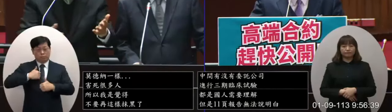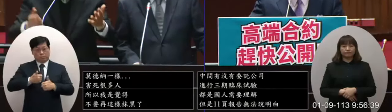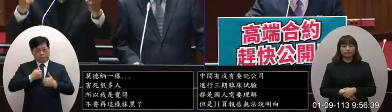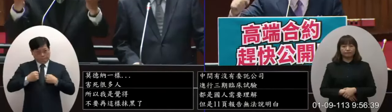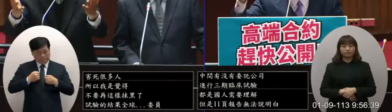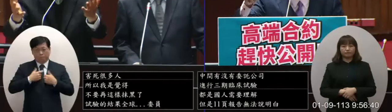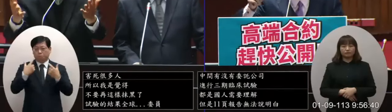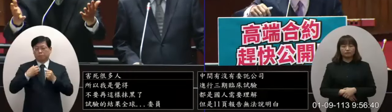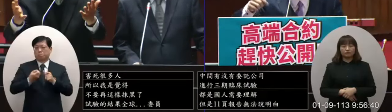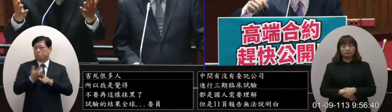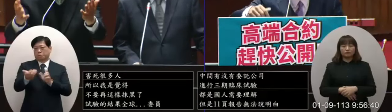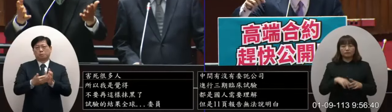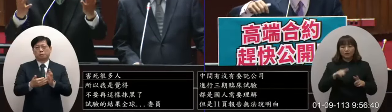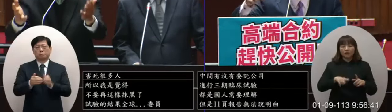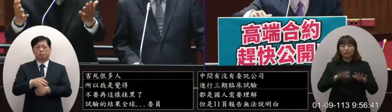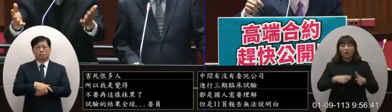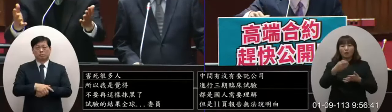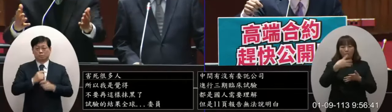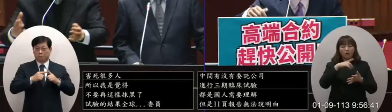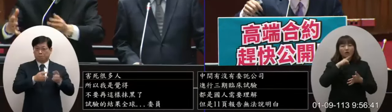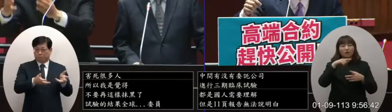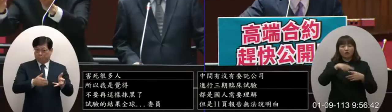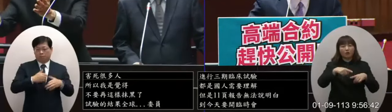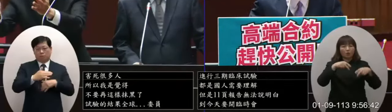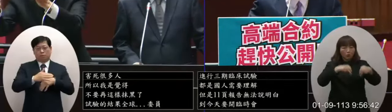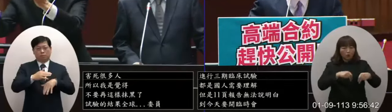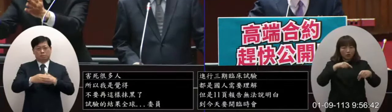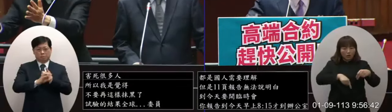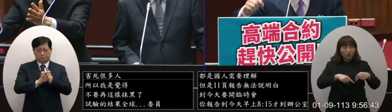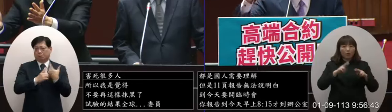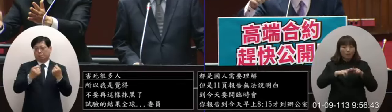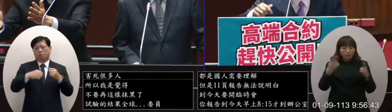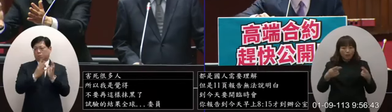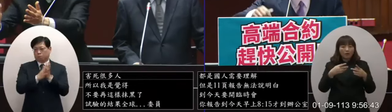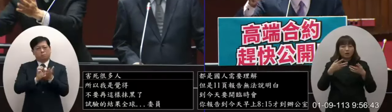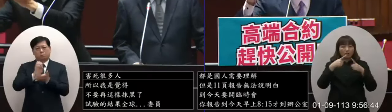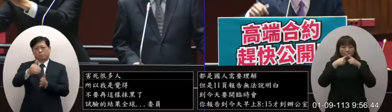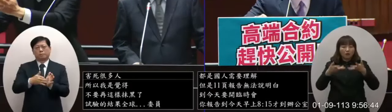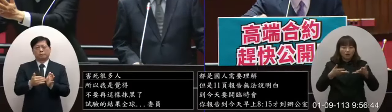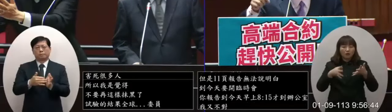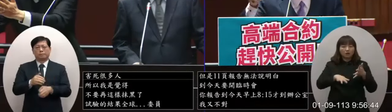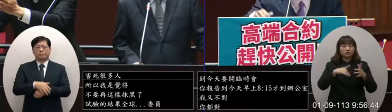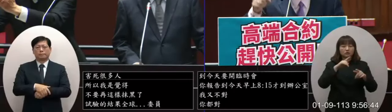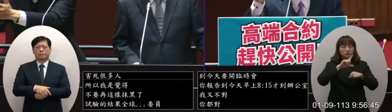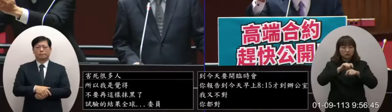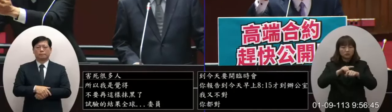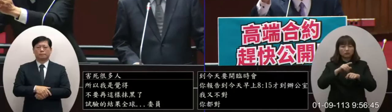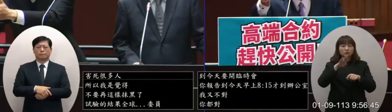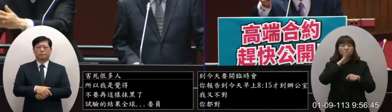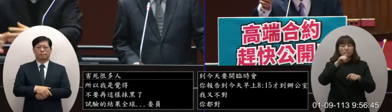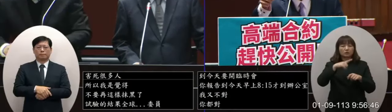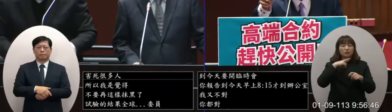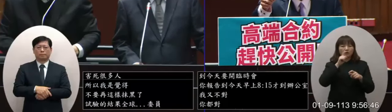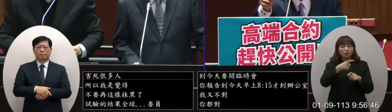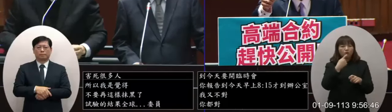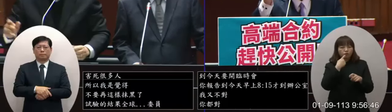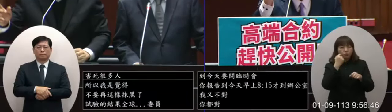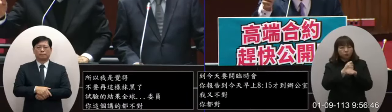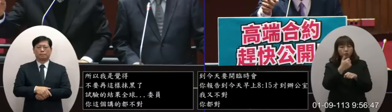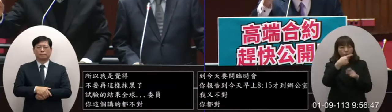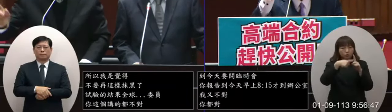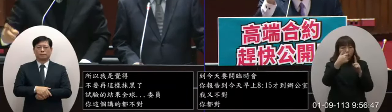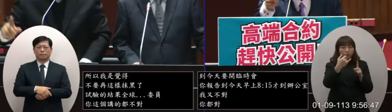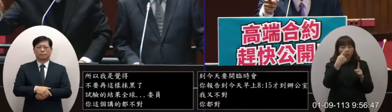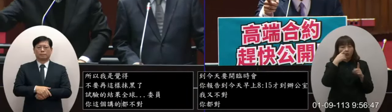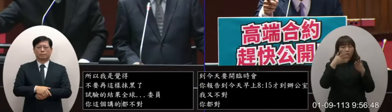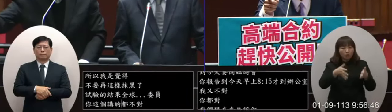就發表啦我們現在在告訴你高端合約的解密相關的效力我們沒有在跟你質疑效力喔